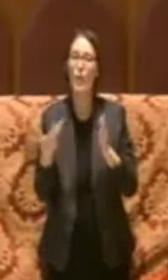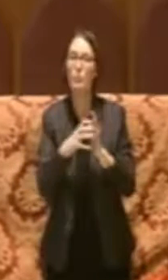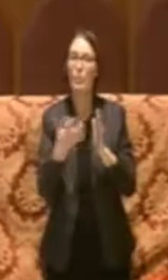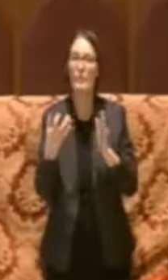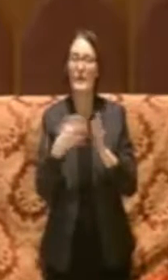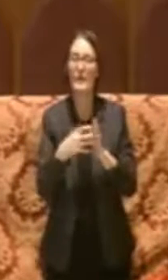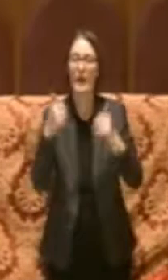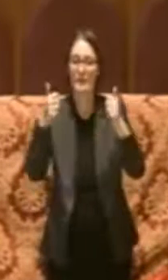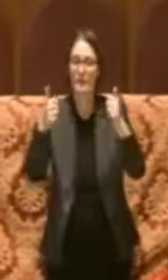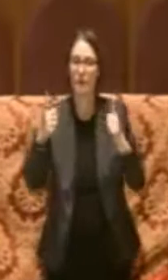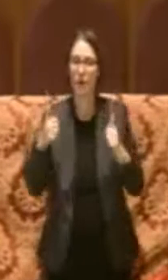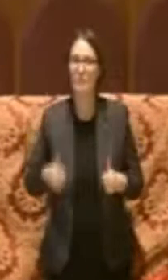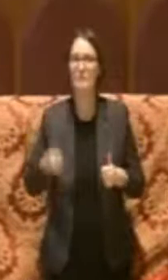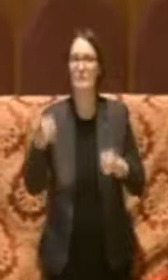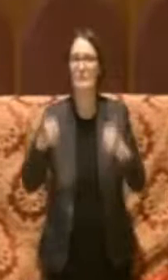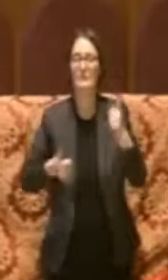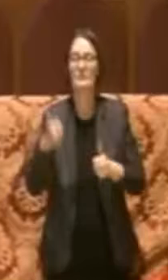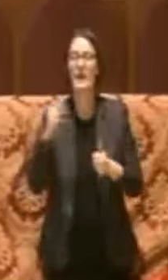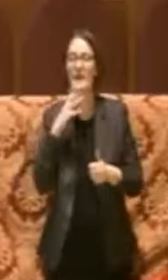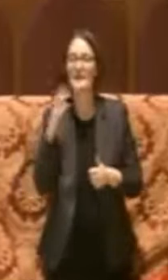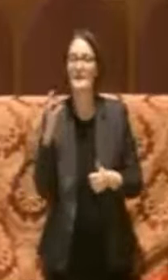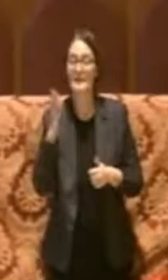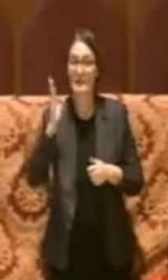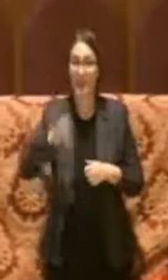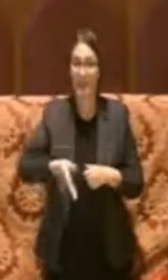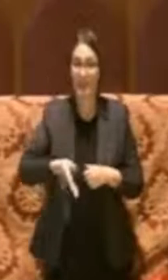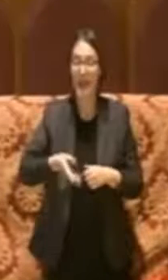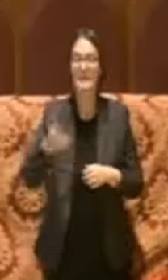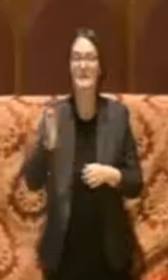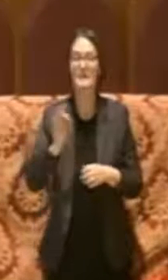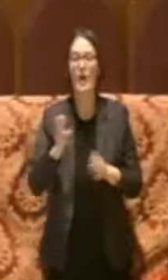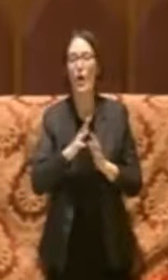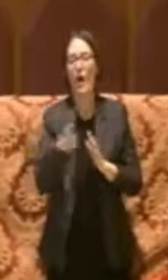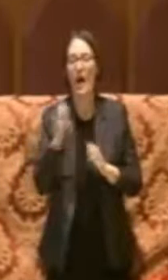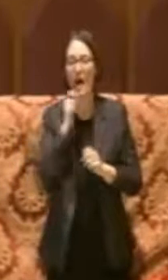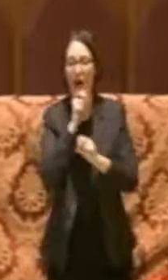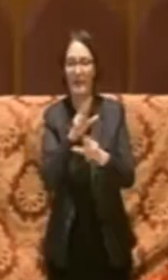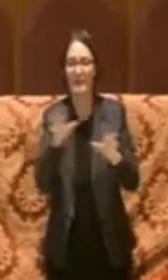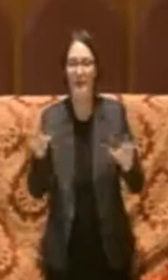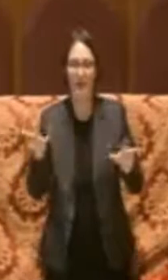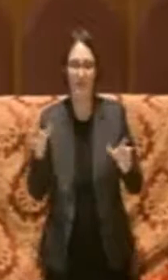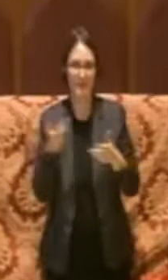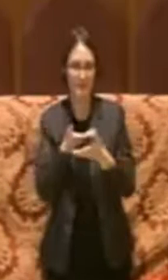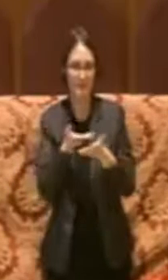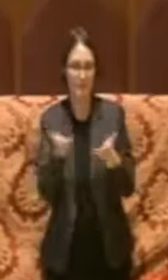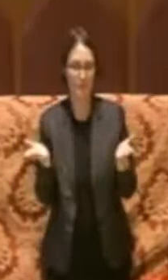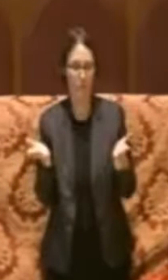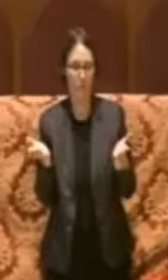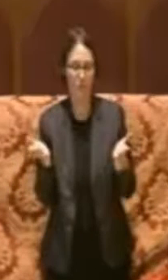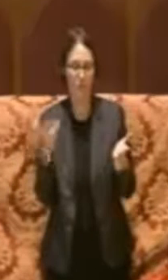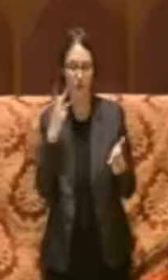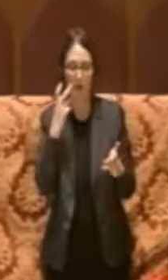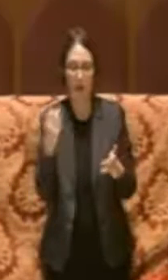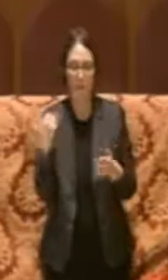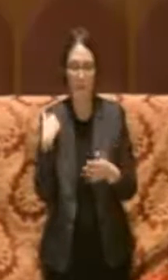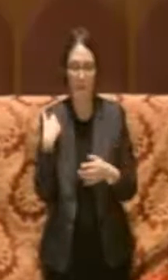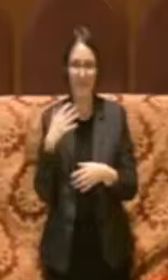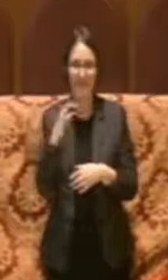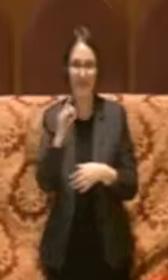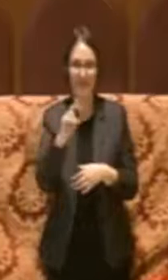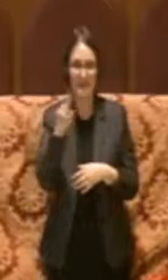ed altri avvisi pubblici, che prevedeva 0 euro fino al 2018,